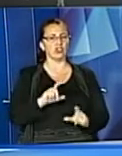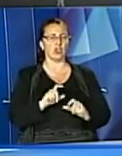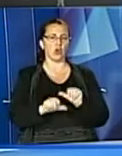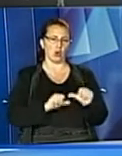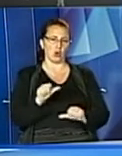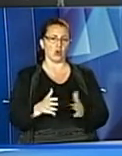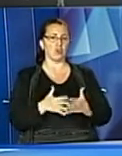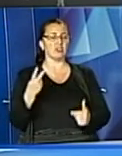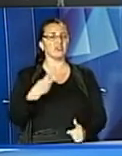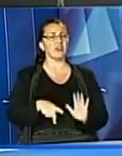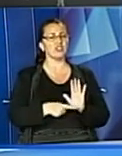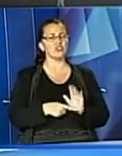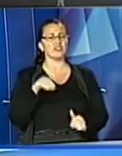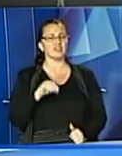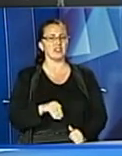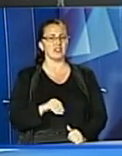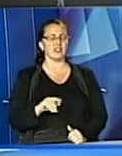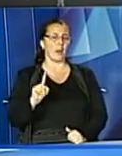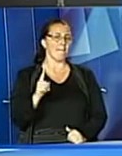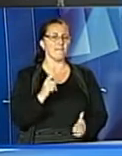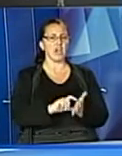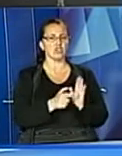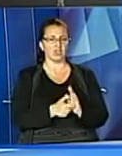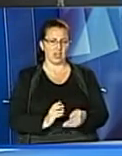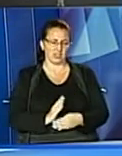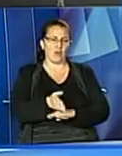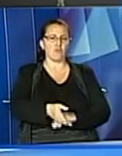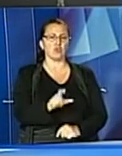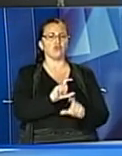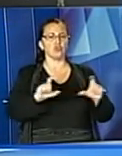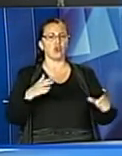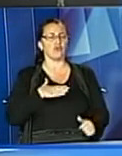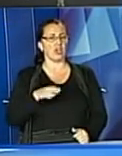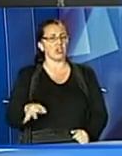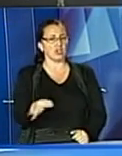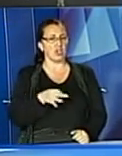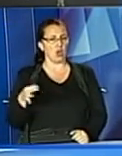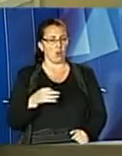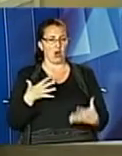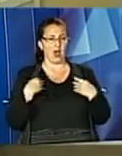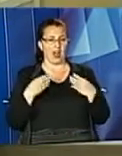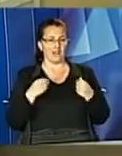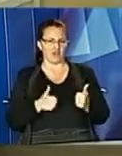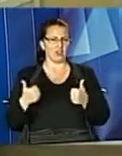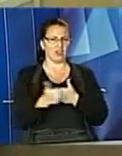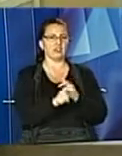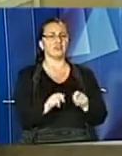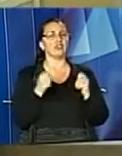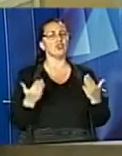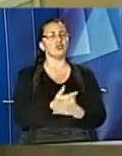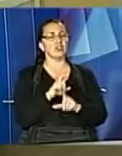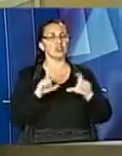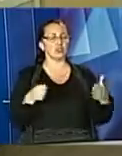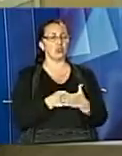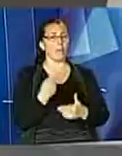Понад 26 тисяч першокласників підуть цьогоріч до школи в нашій області. Львівщина – лідер із відкриття нових шкіл. До 1 вересня